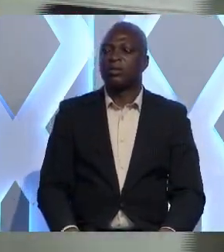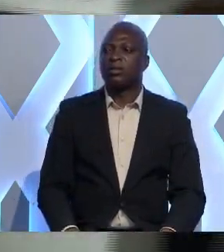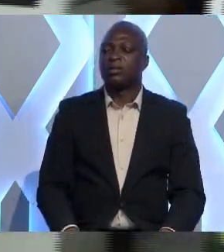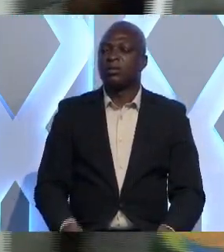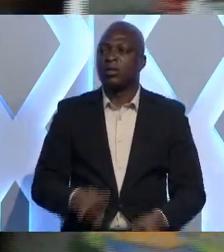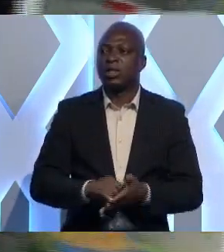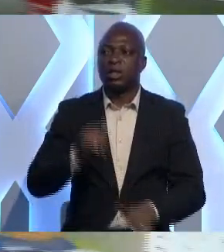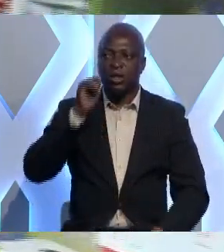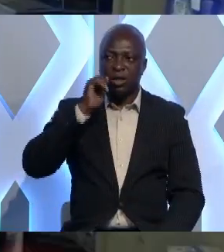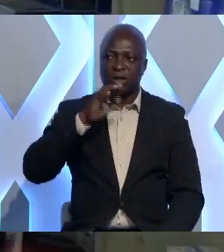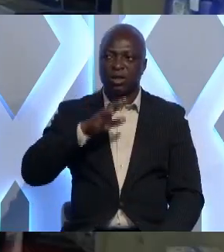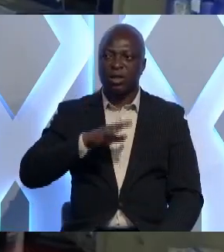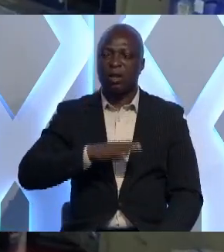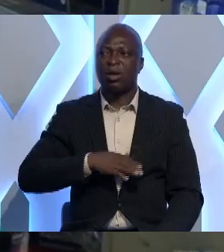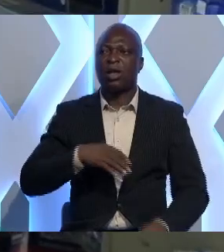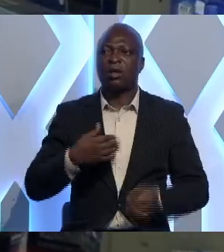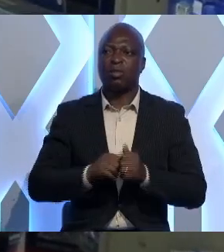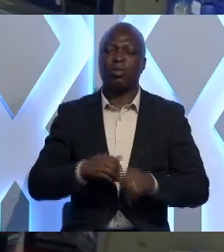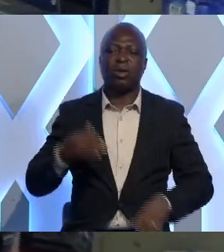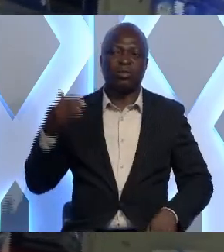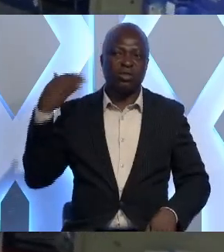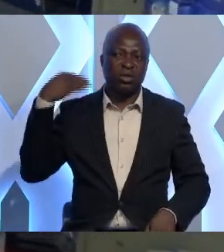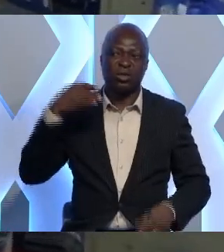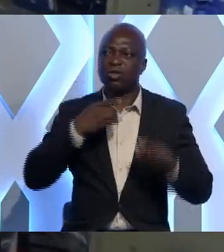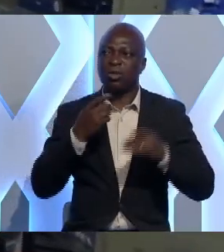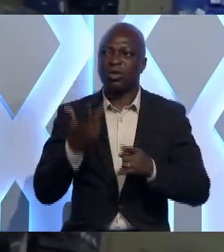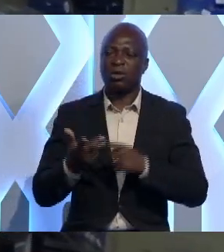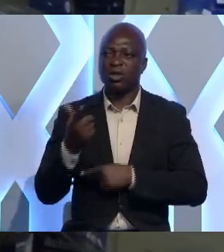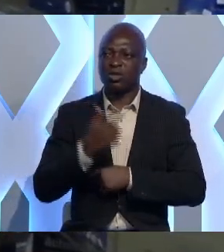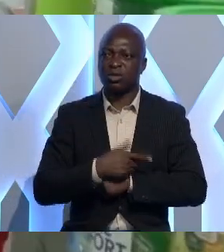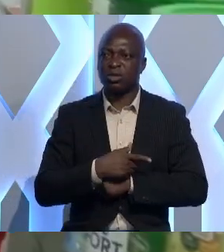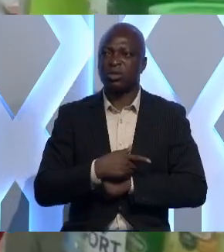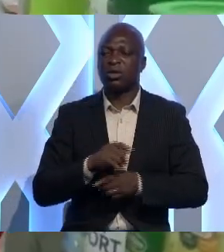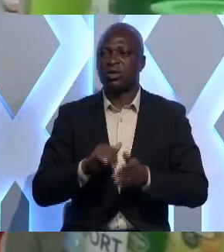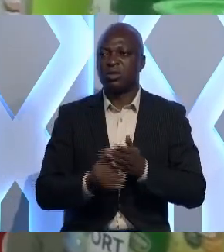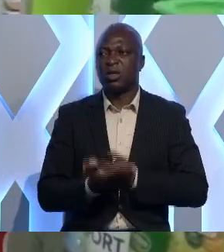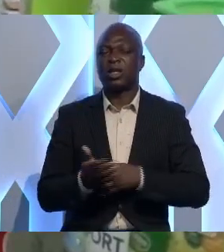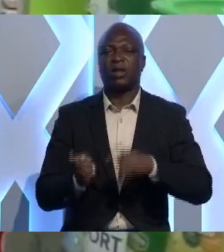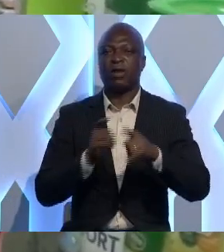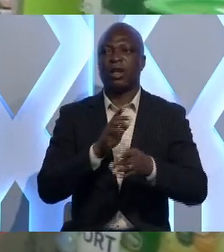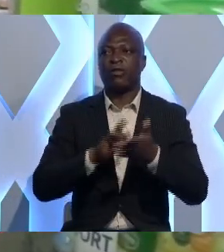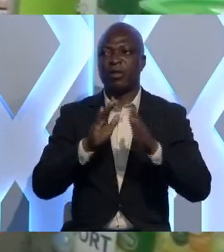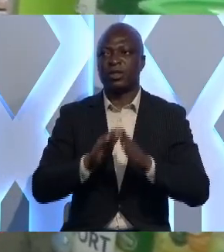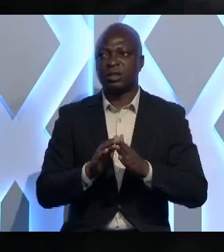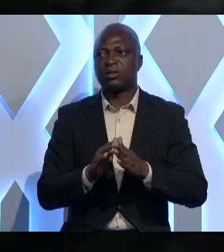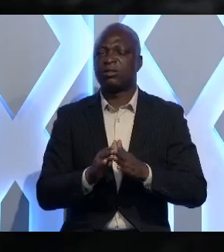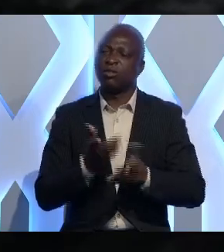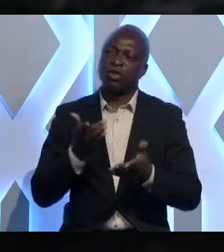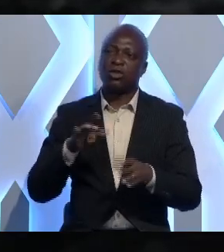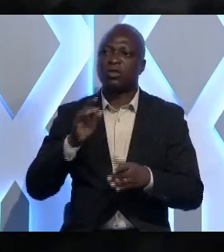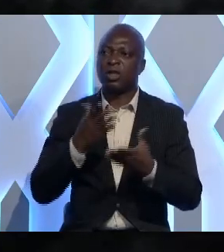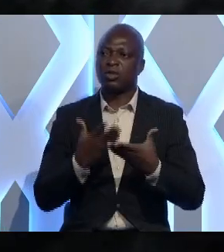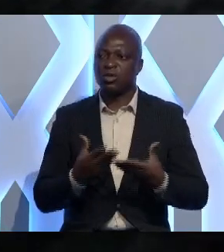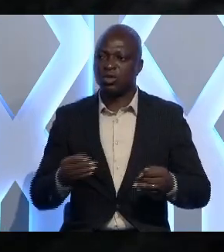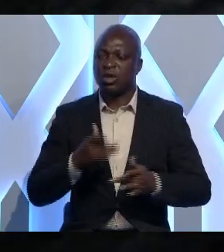Félicia endure des douleurs abdominales depuis trois jours. Ce matin à la pharmacie elle s'y rend pour trouver des solutions